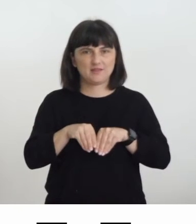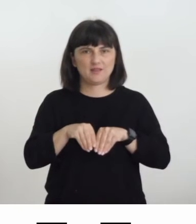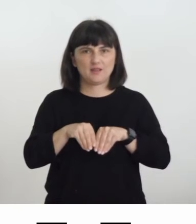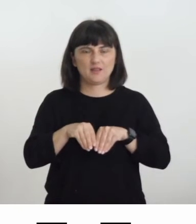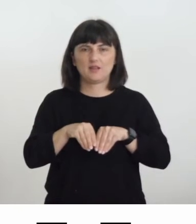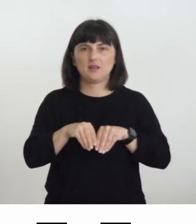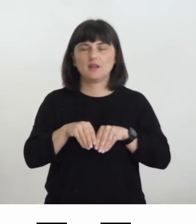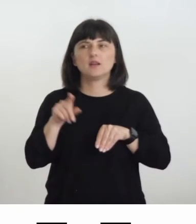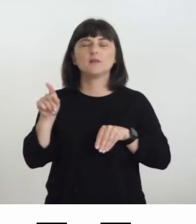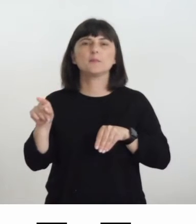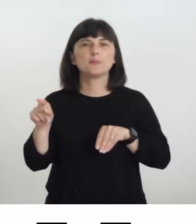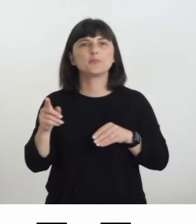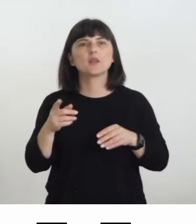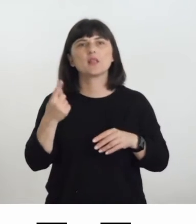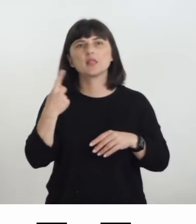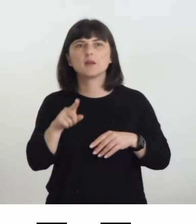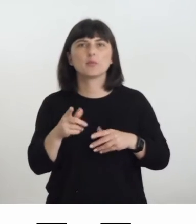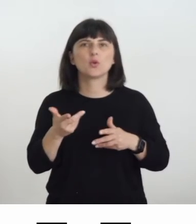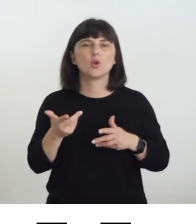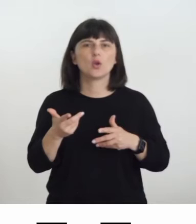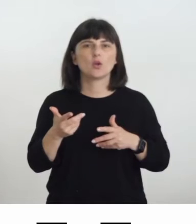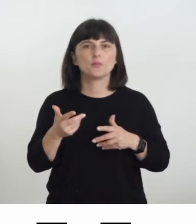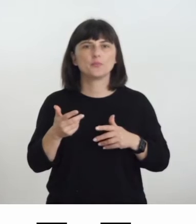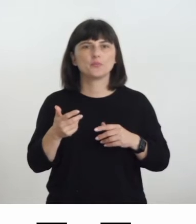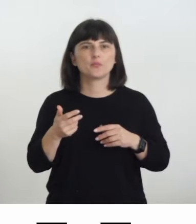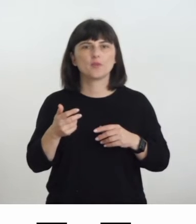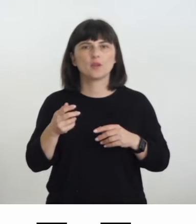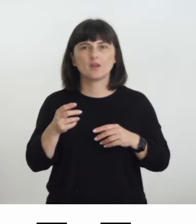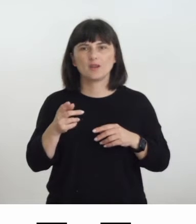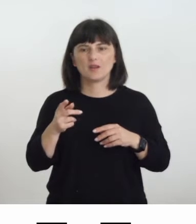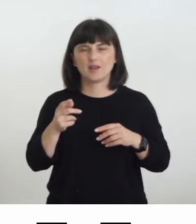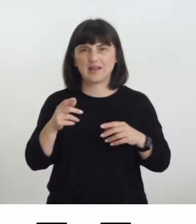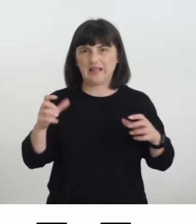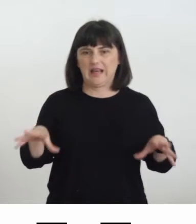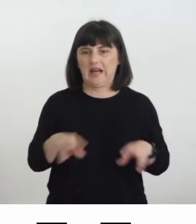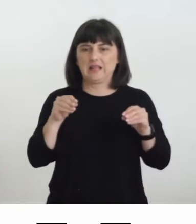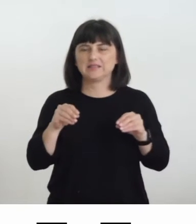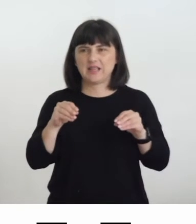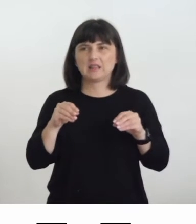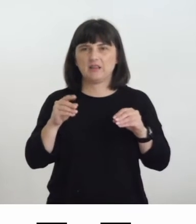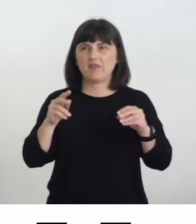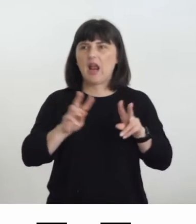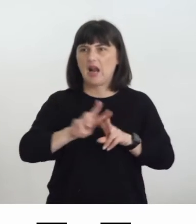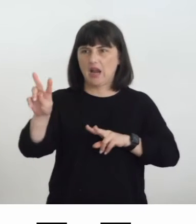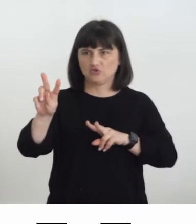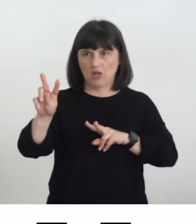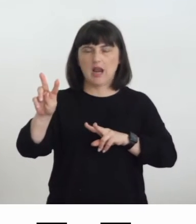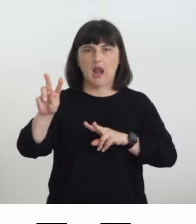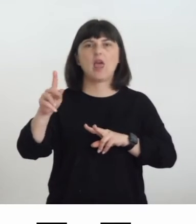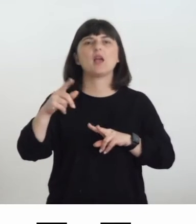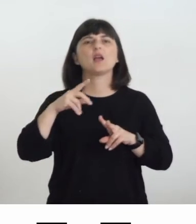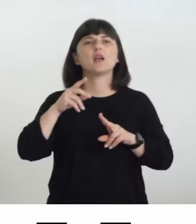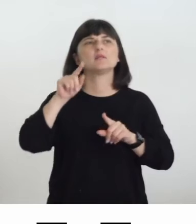iniziativa e nazionale, partecipano diverse università al nostro